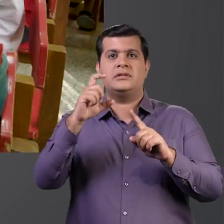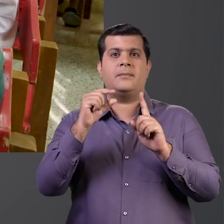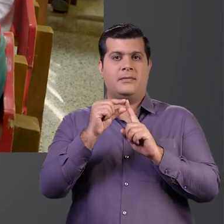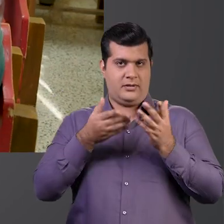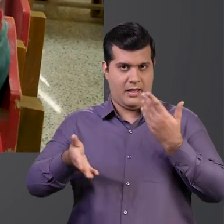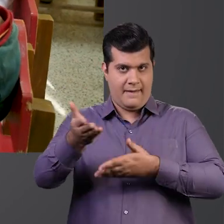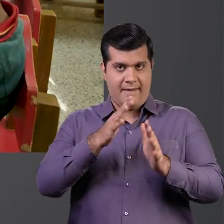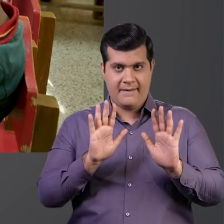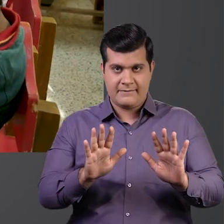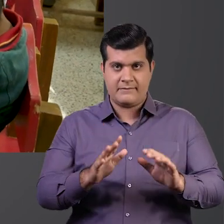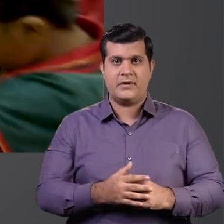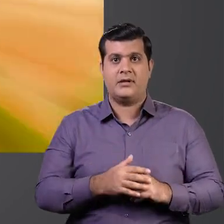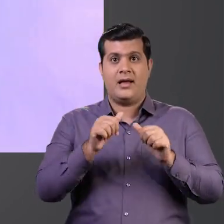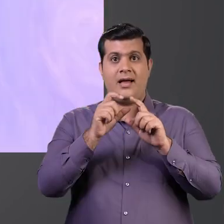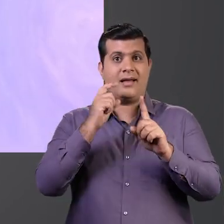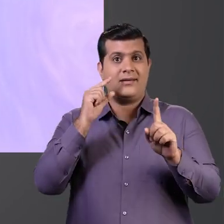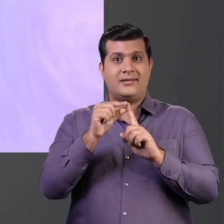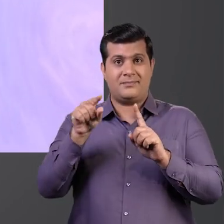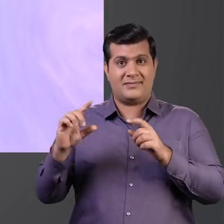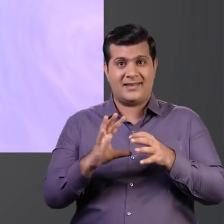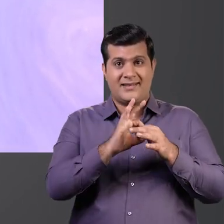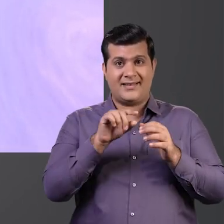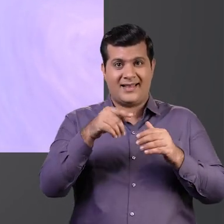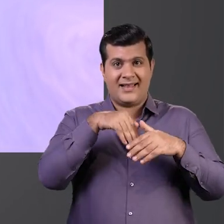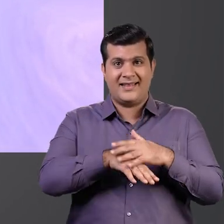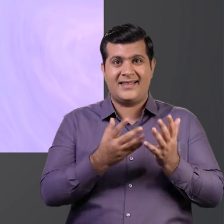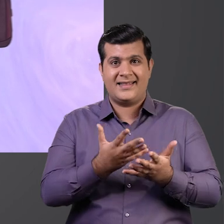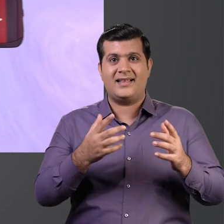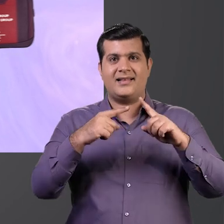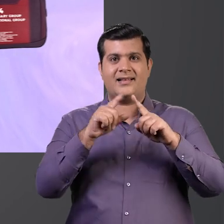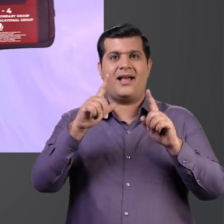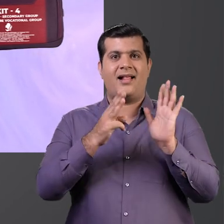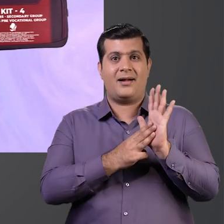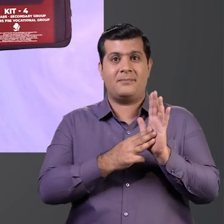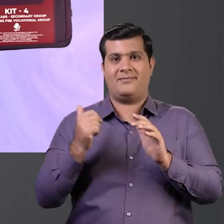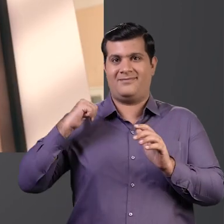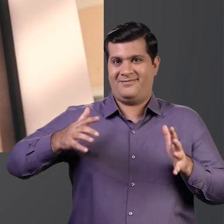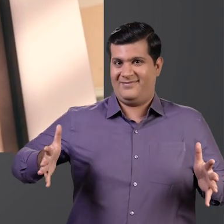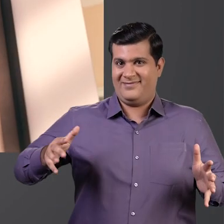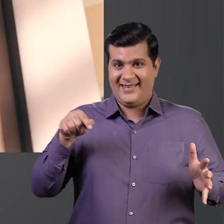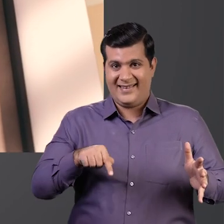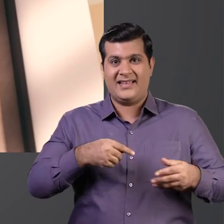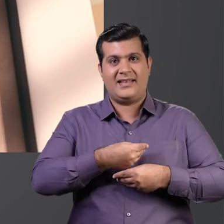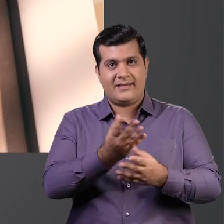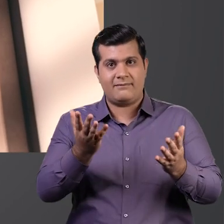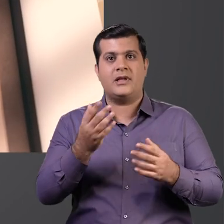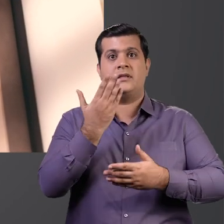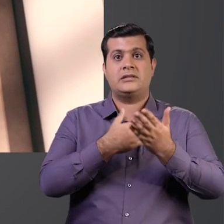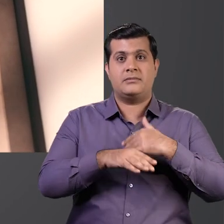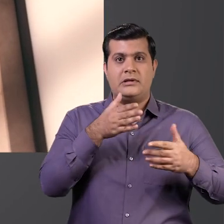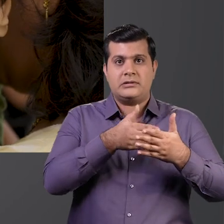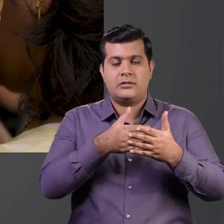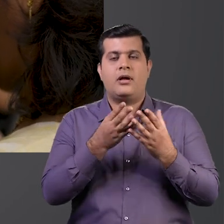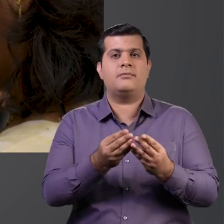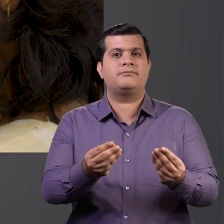और सेरिब्रल पालसी से पीडित हैं एडिक योजना की अंतरगत दिये जाने वाले टीलेम किट्स द्वारा उनके दिव्यांगता के प्रभाव को